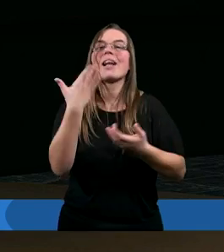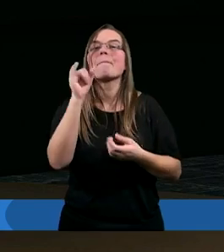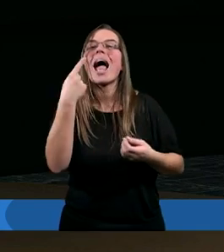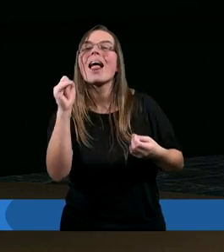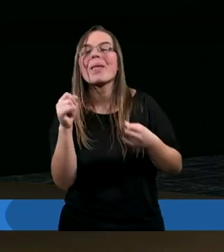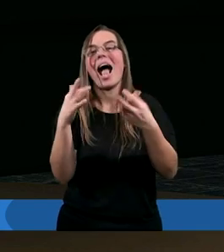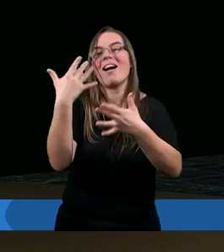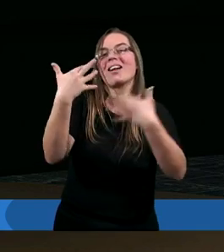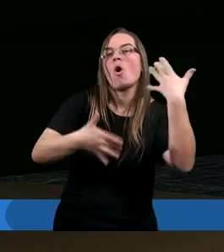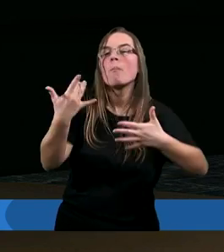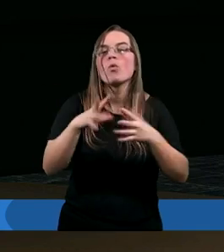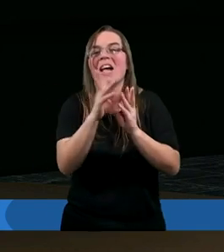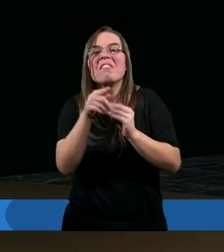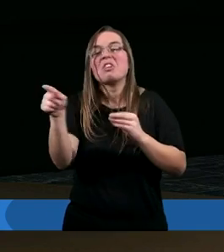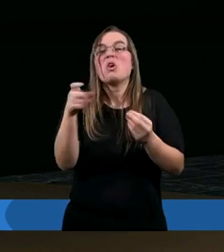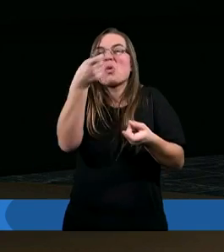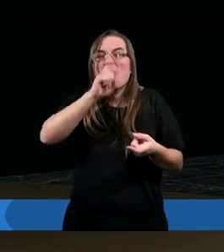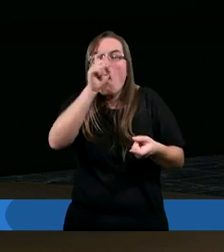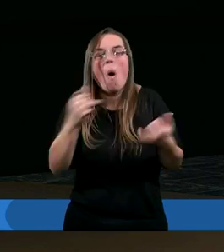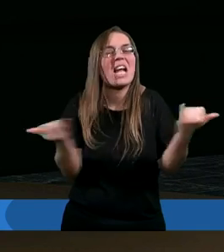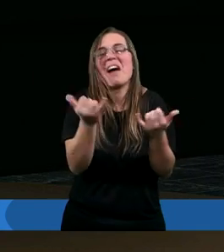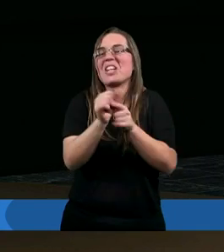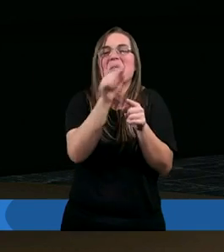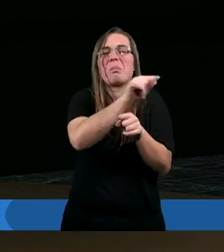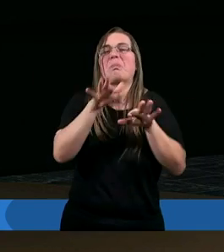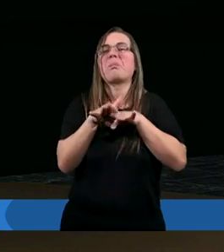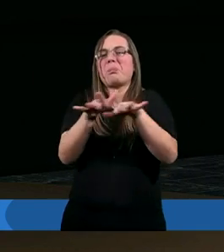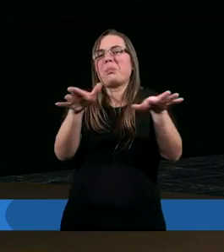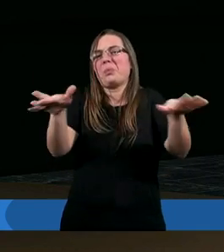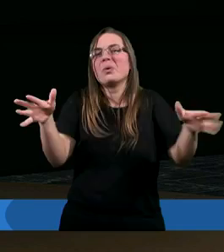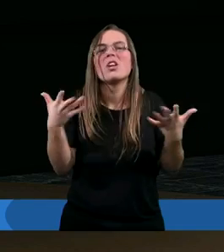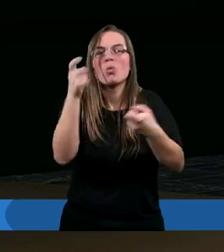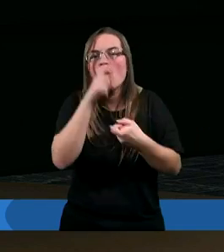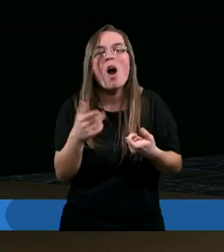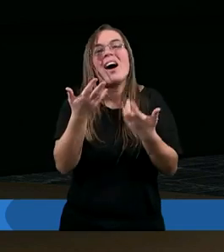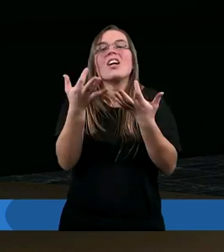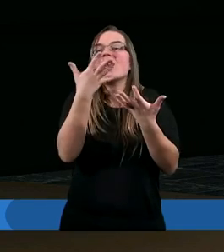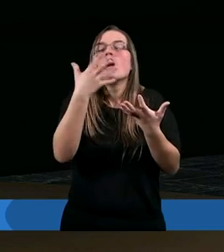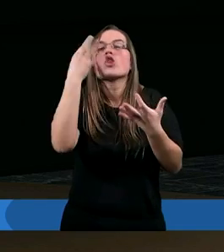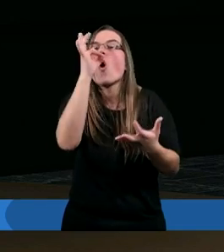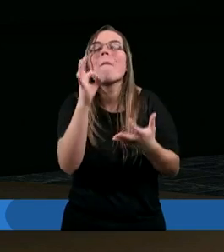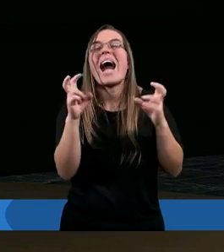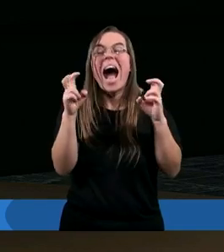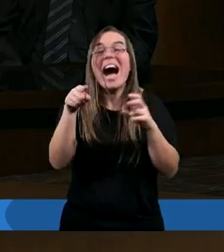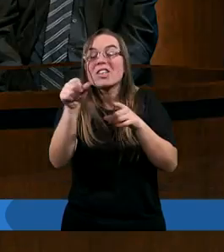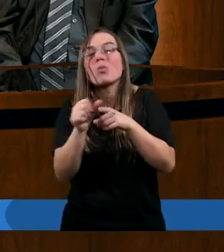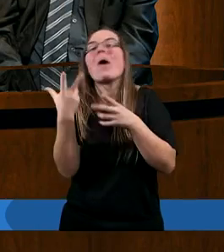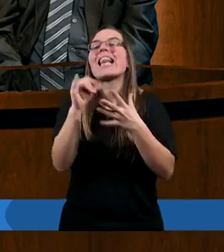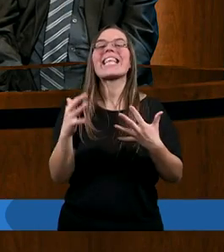Które przede wszystkim cóż pokazują? No złe wydarzenia. Bo dobre nie są atrakcyjne.